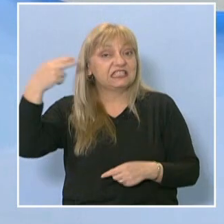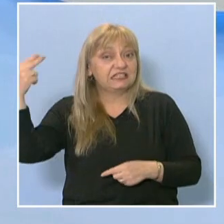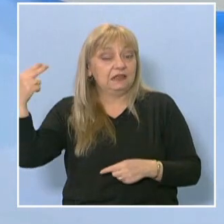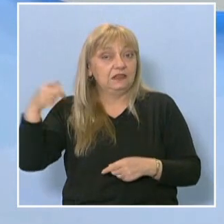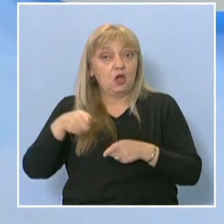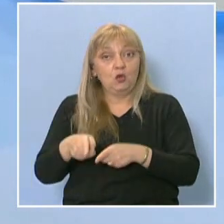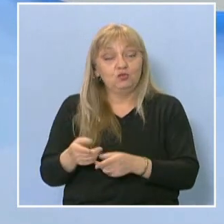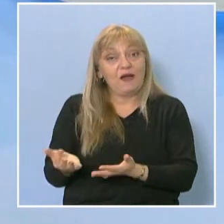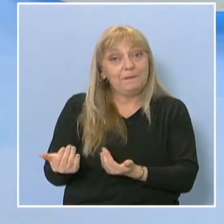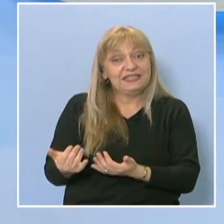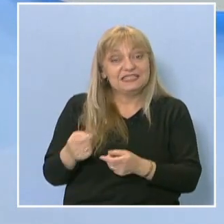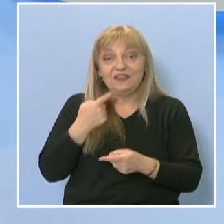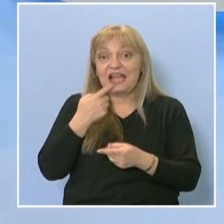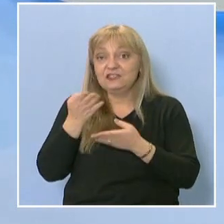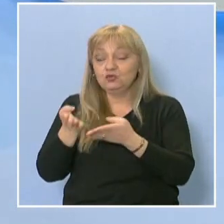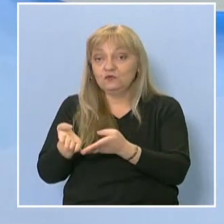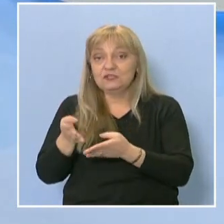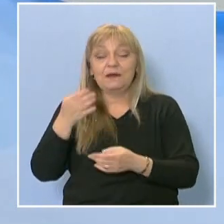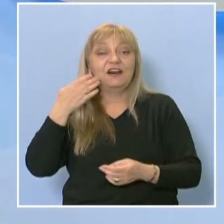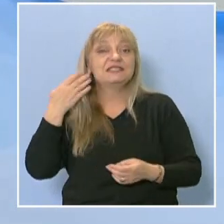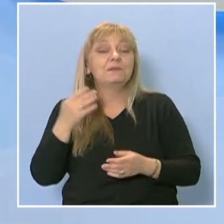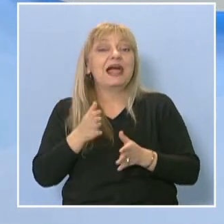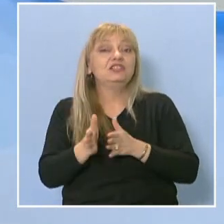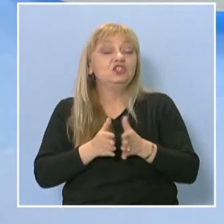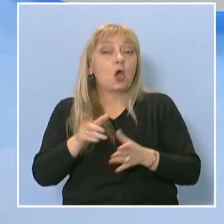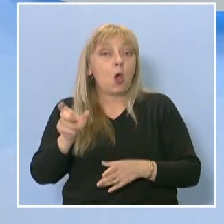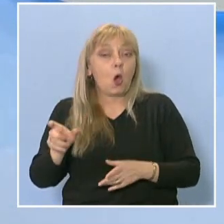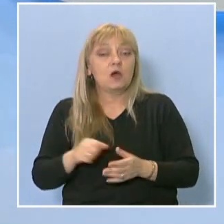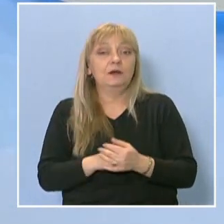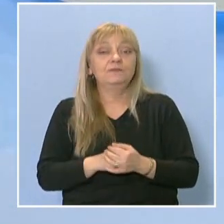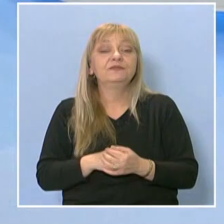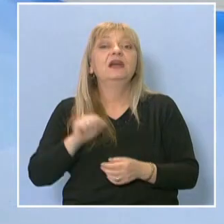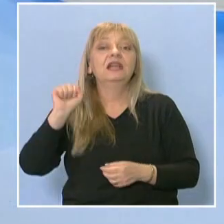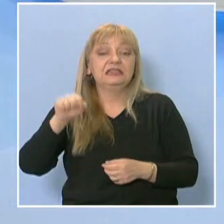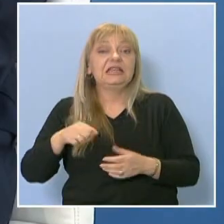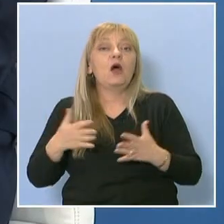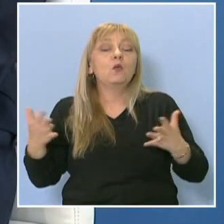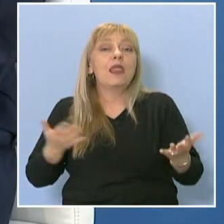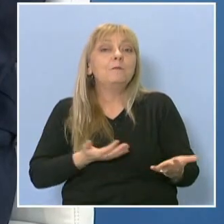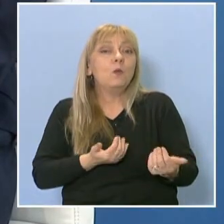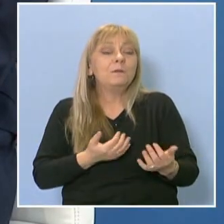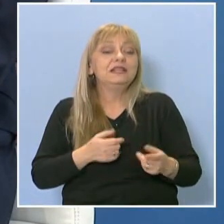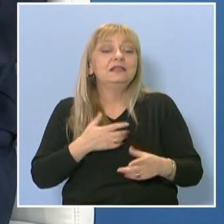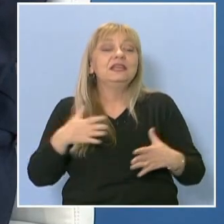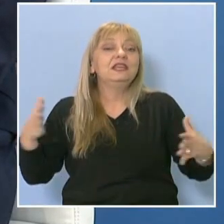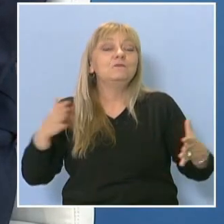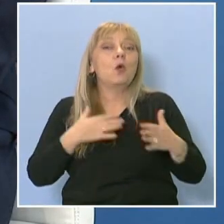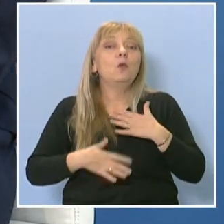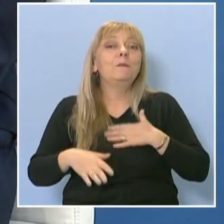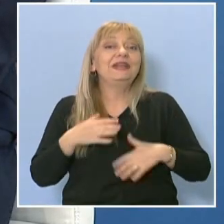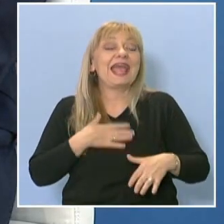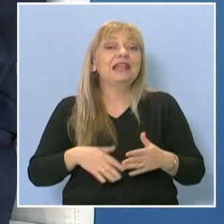предизвикателство ли е за млади хора като вас? Много предизвикателство и всъщност много приятно предизвикателство,